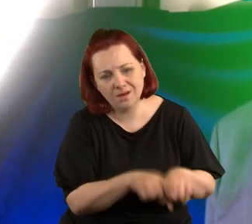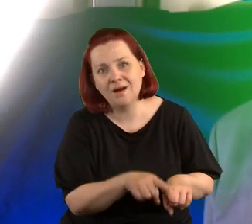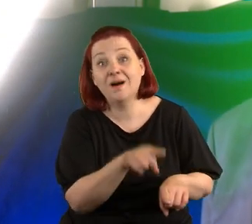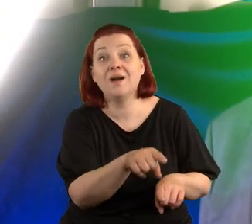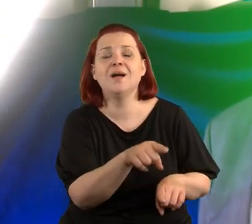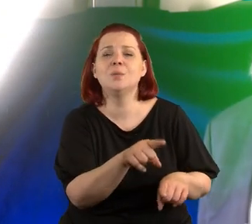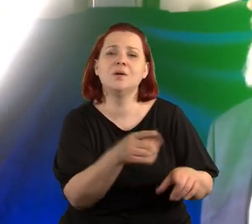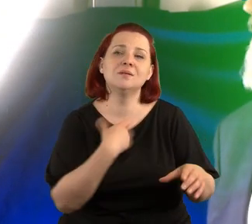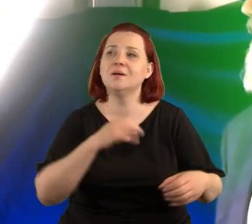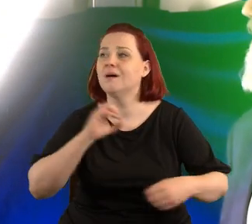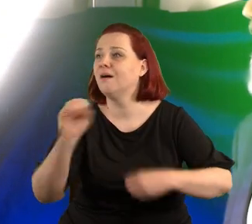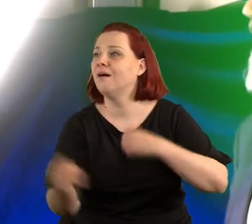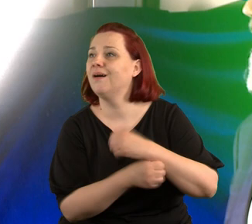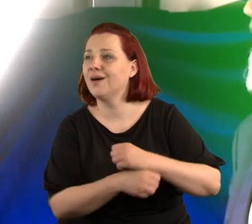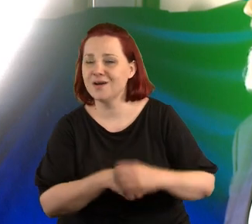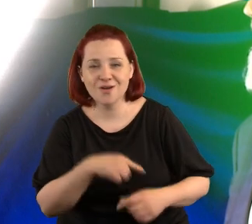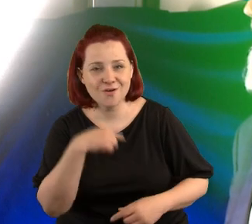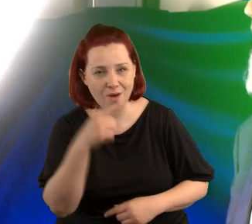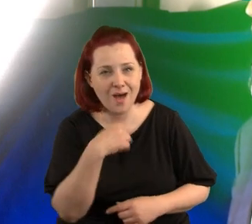zastępujemy ją kłamstwem